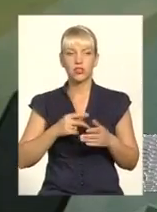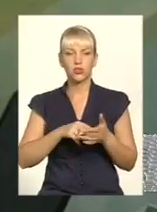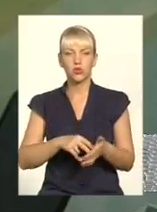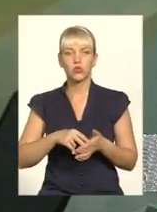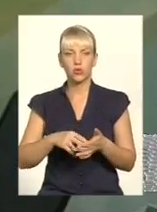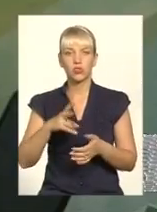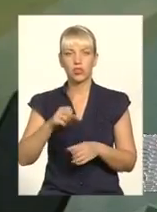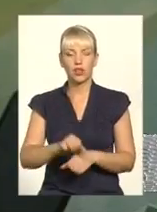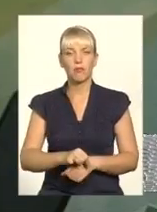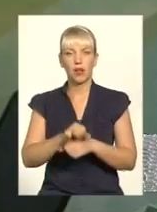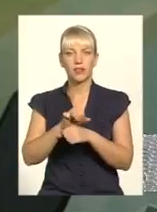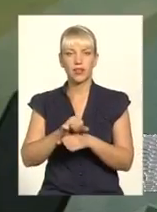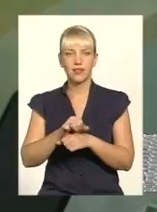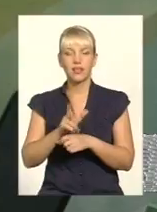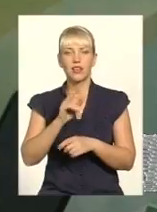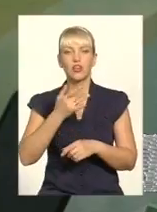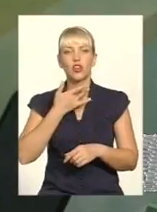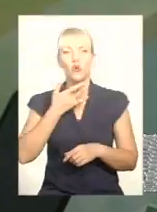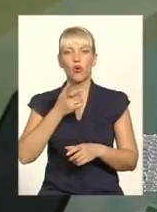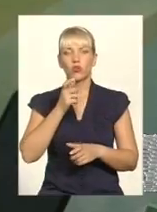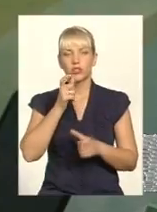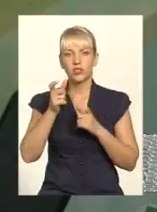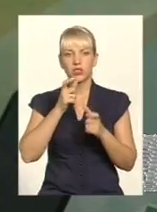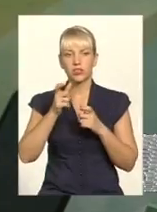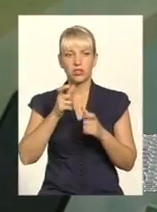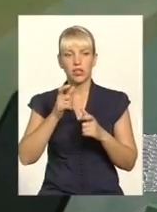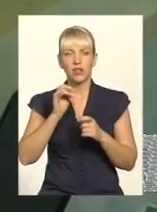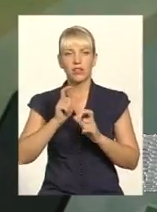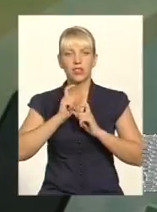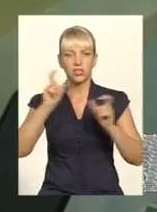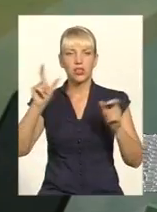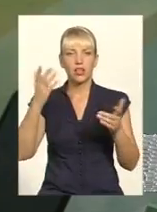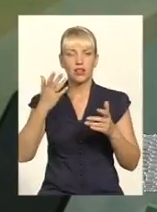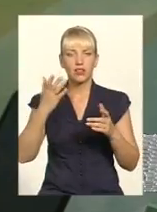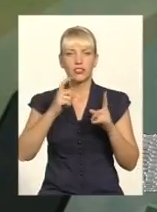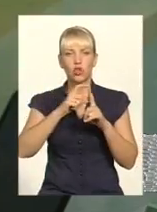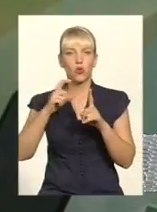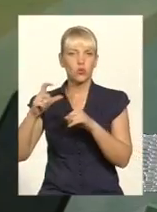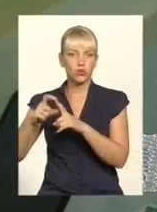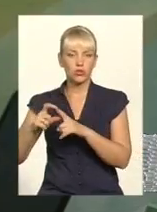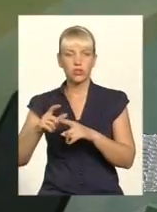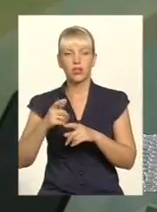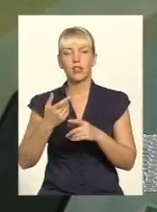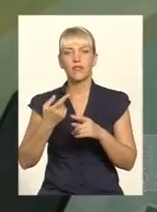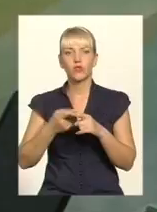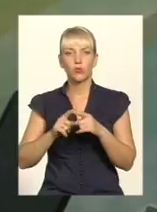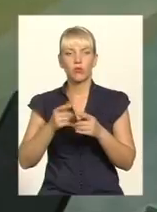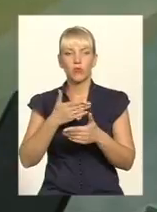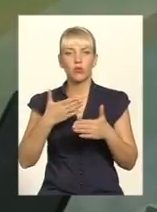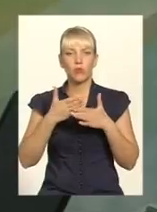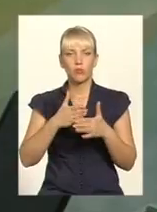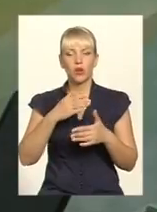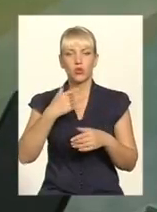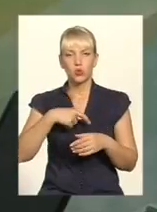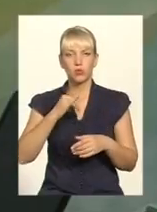Майдані, і голосно говорячи або викрикаючи якісь лозунги, ми при цьому допомагаємо собі і своїй країні. Тому потрібно